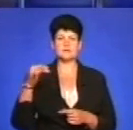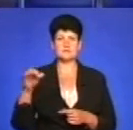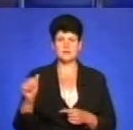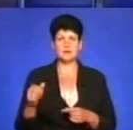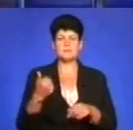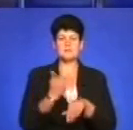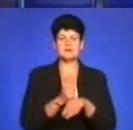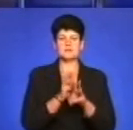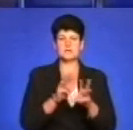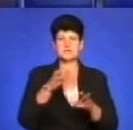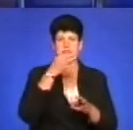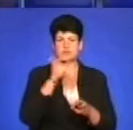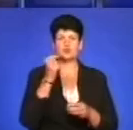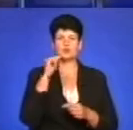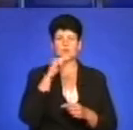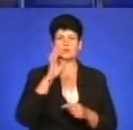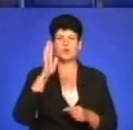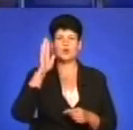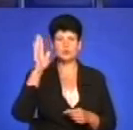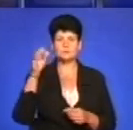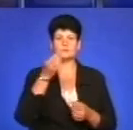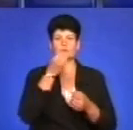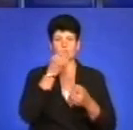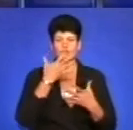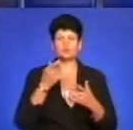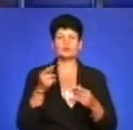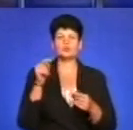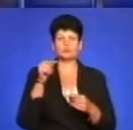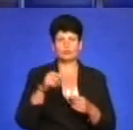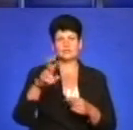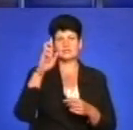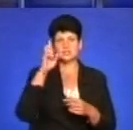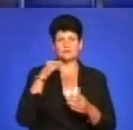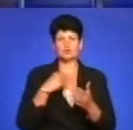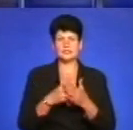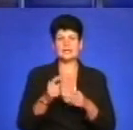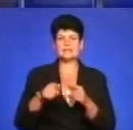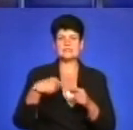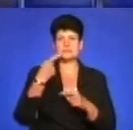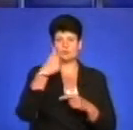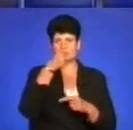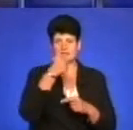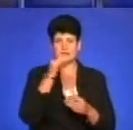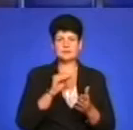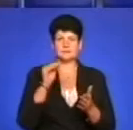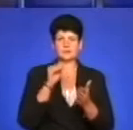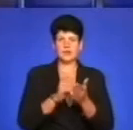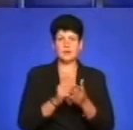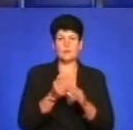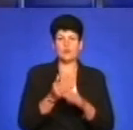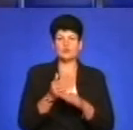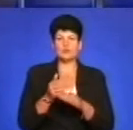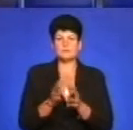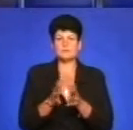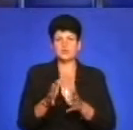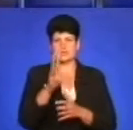-міністр зазначив, що економічні прогнози оптимістичні, тому в державний кошторис на наступний рік закладене поступове збільшення зарплат